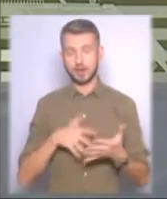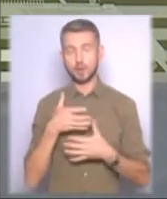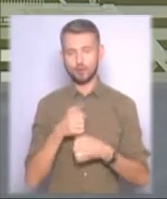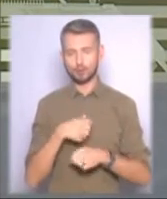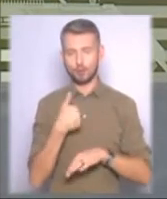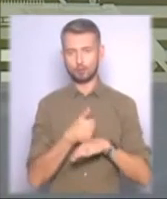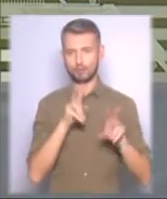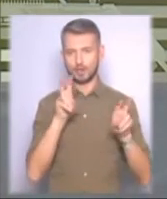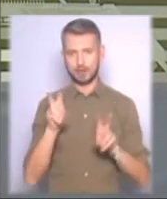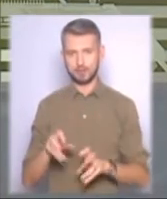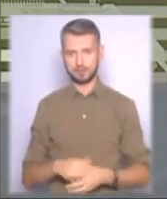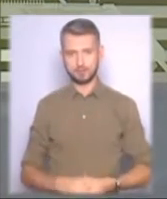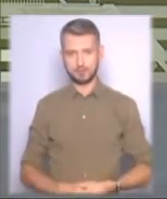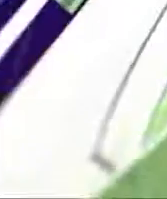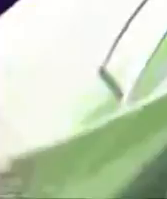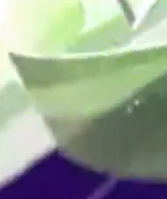далі про головні події.